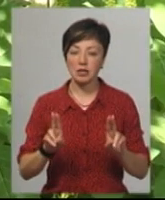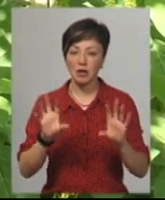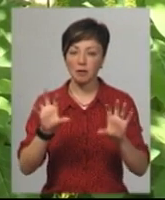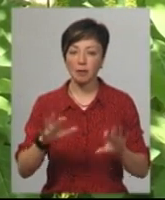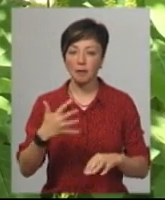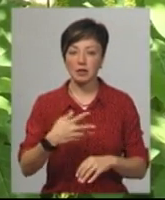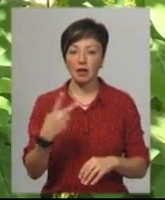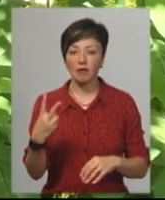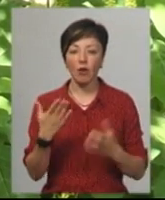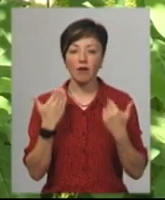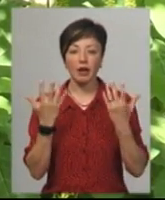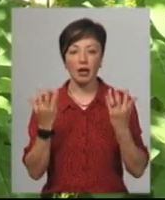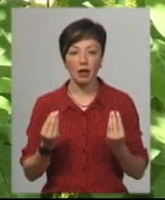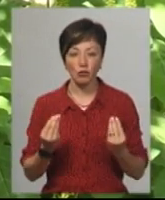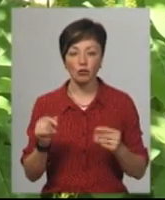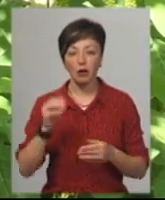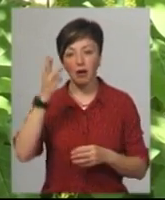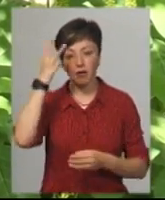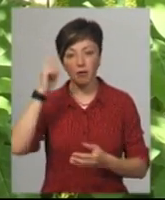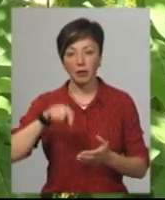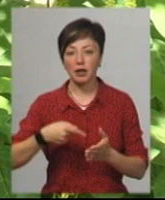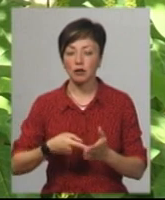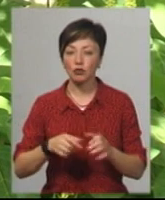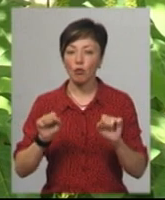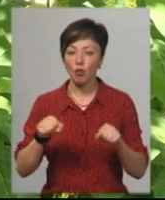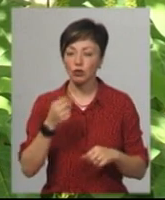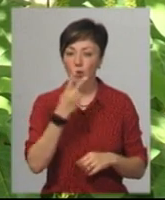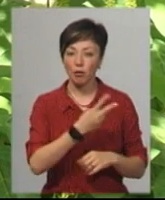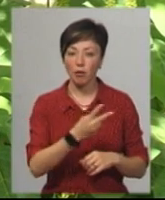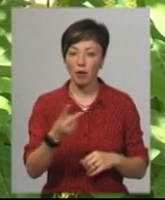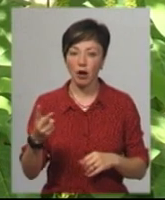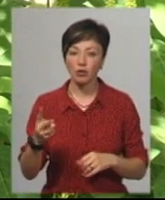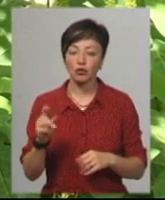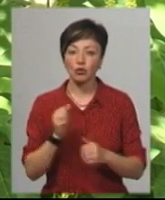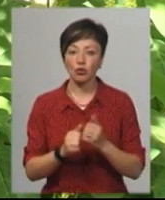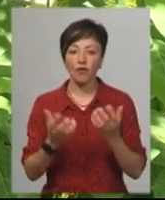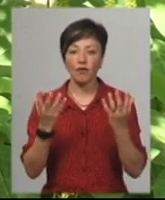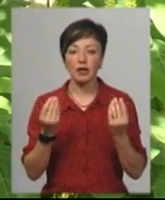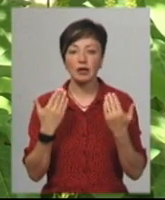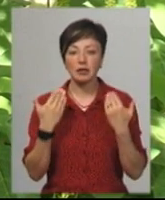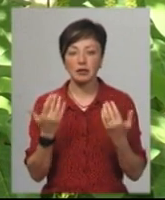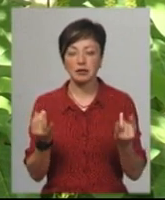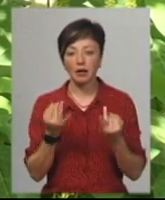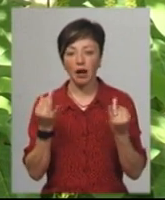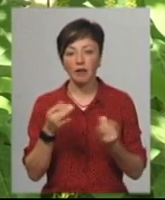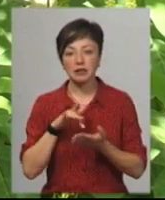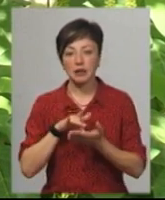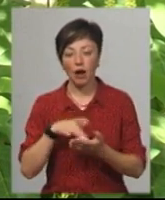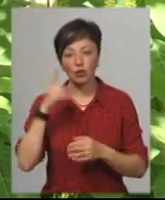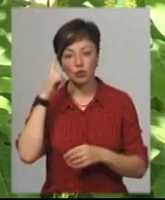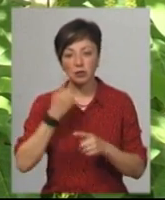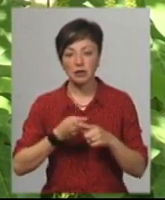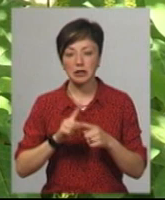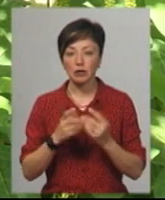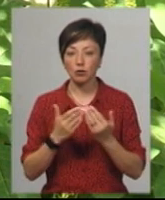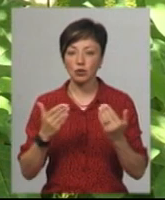вікендів, тобто, щоб в Хмельницькому можна побачити, що вихідних якісь цікаві заходи, то я думаю, що цей